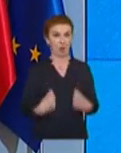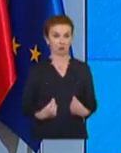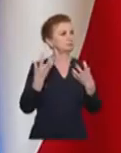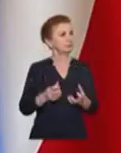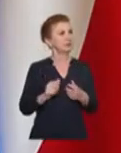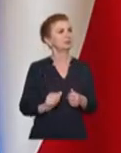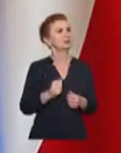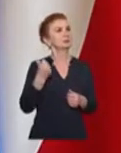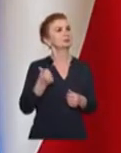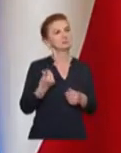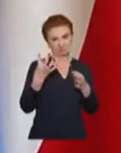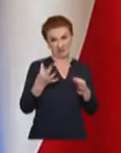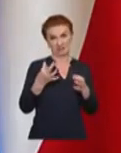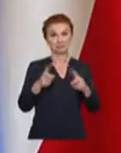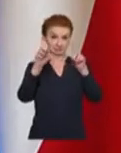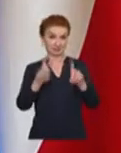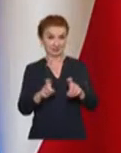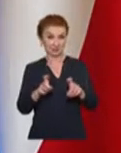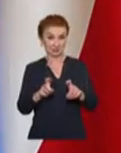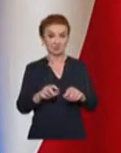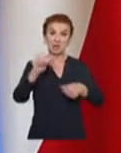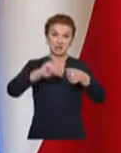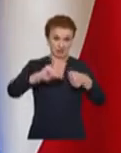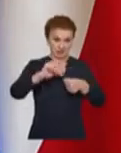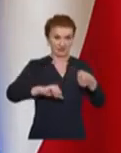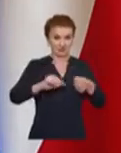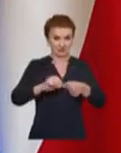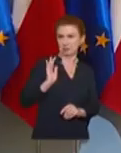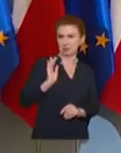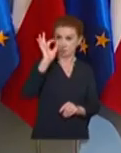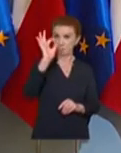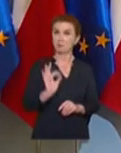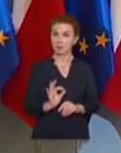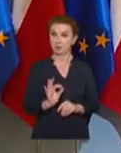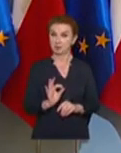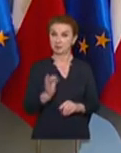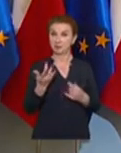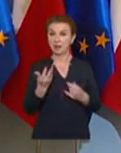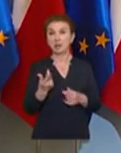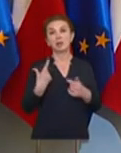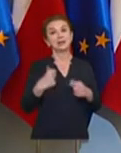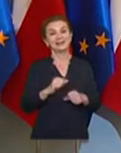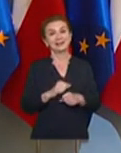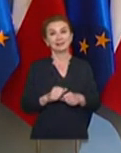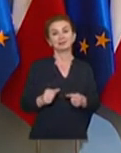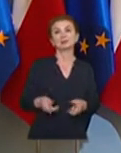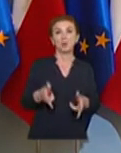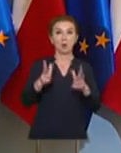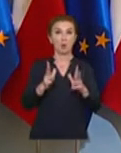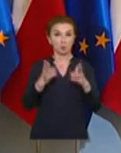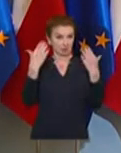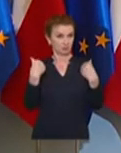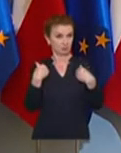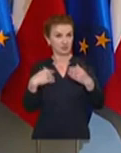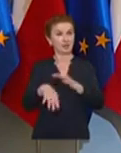osoba. Obecny na konferencji minister zdrowia Łukasz Szumowski podkreślił, że mimo większej swobody nie możemy lekceważyć ogólnych